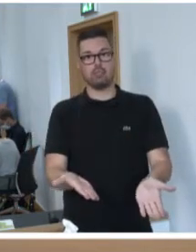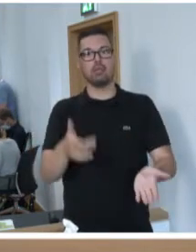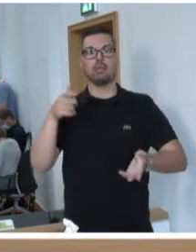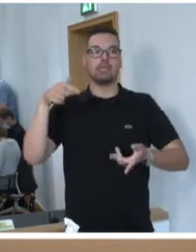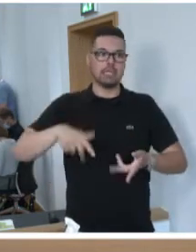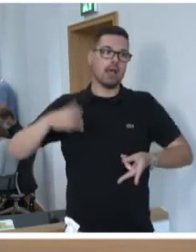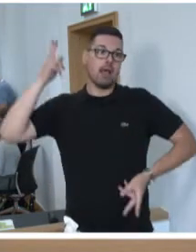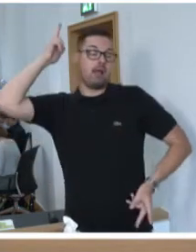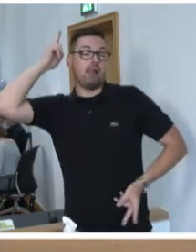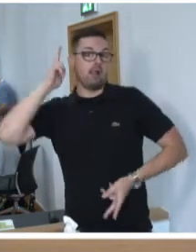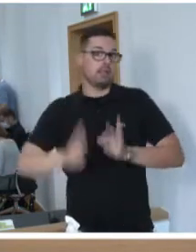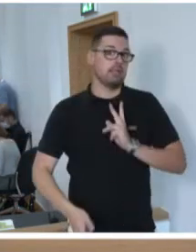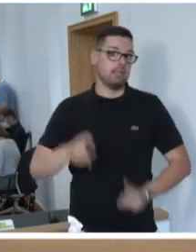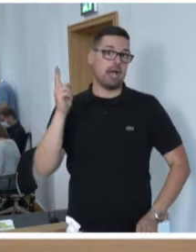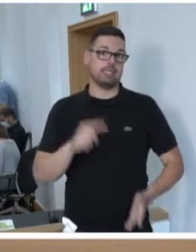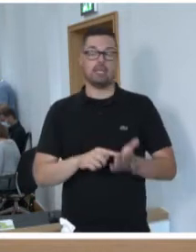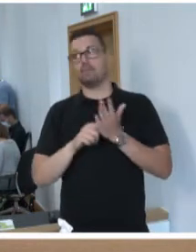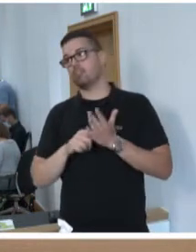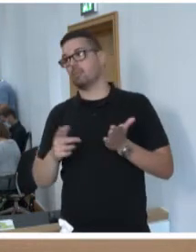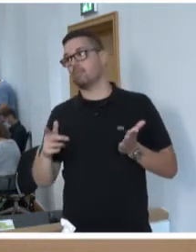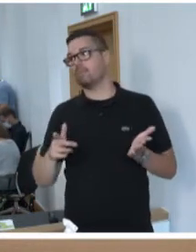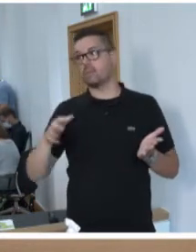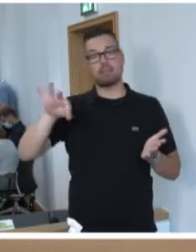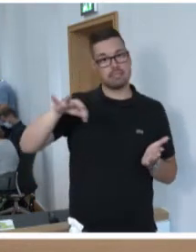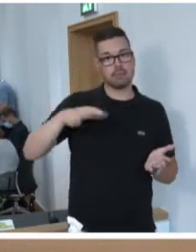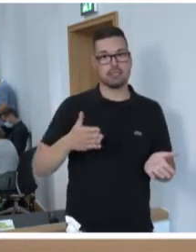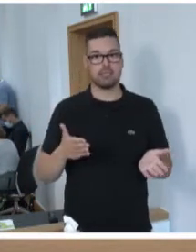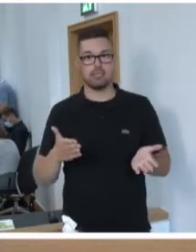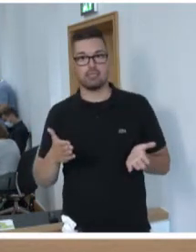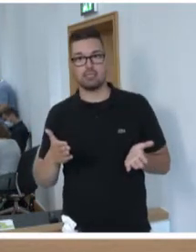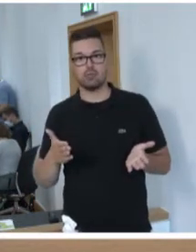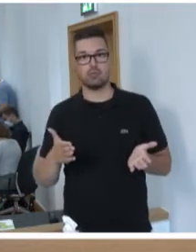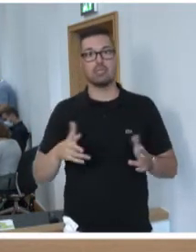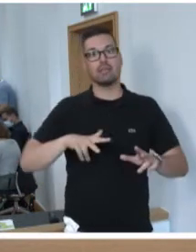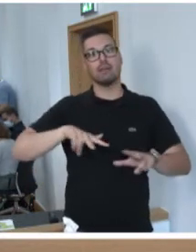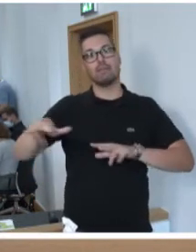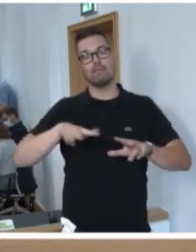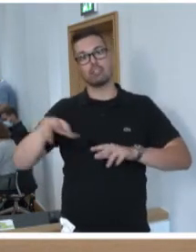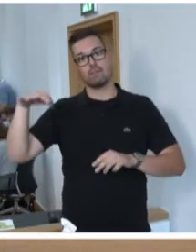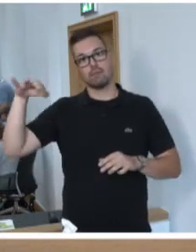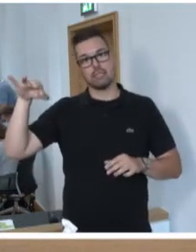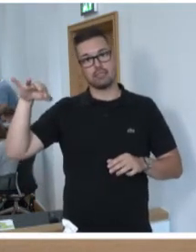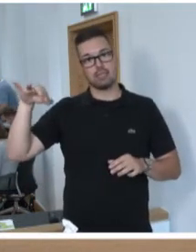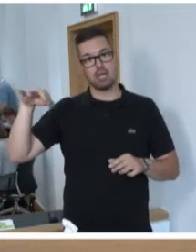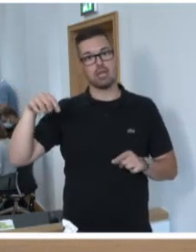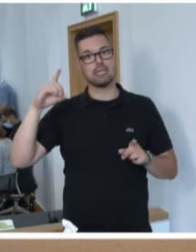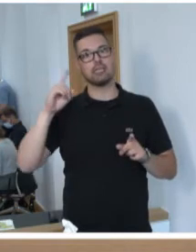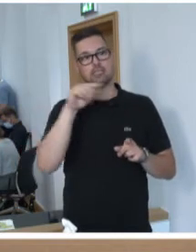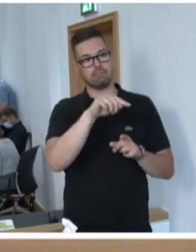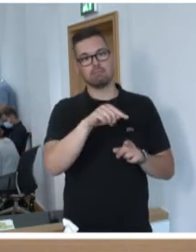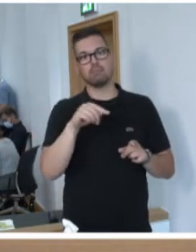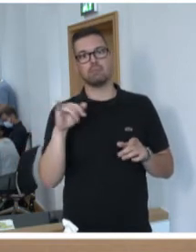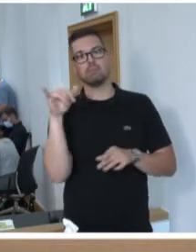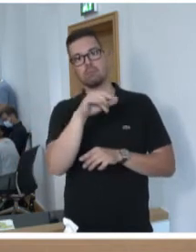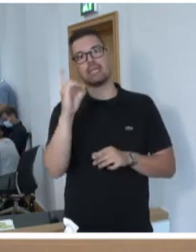feststellen, die Ministerpräsidentin und ihr Wirtschaftsminister hatten bei ihren Verhandlungen in Detroit, bei den